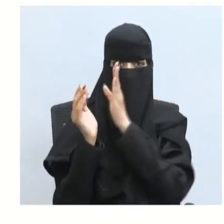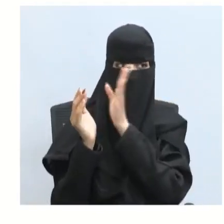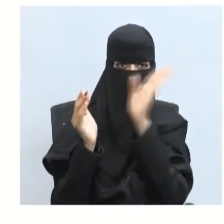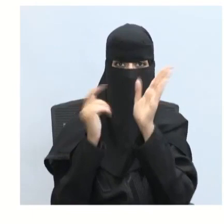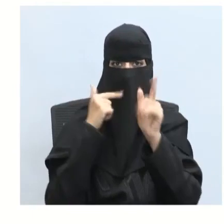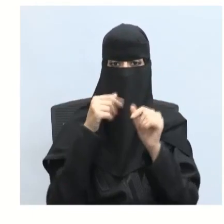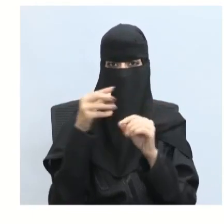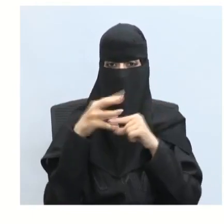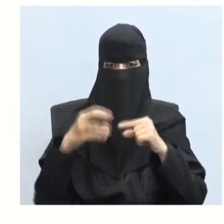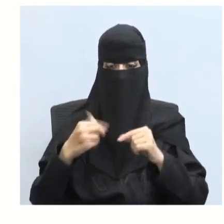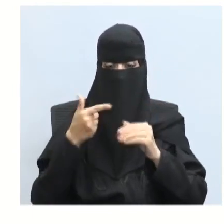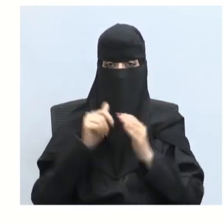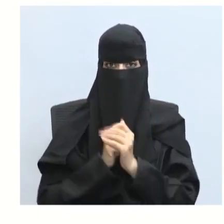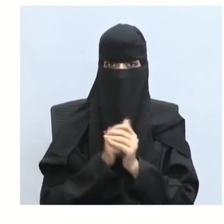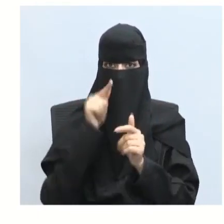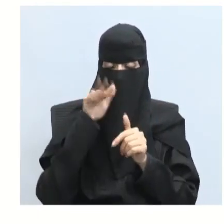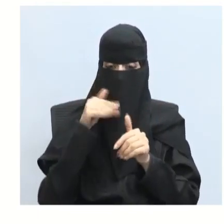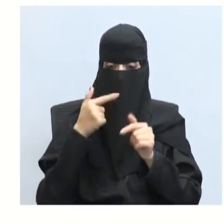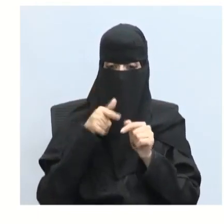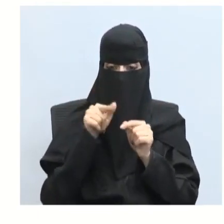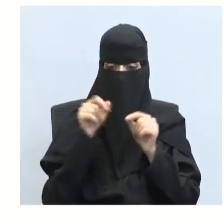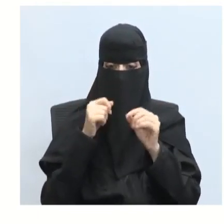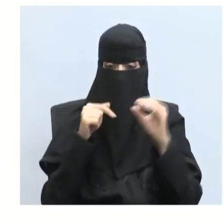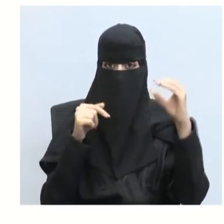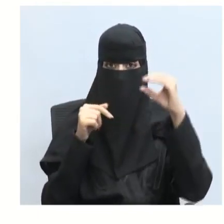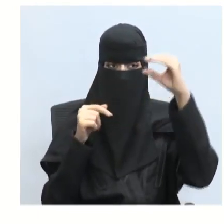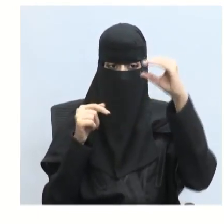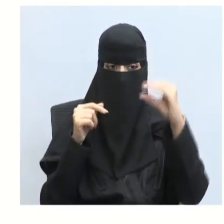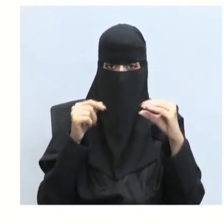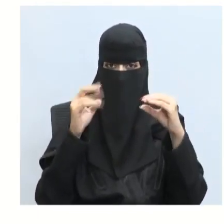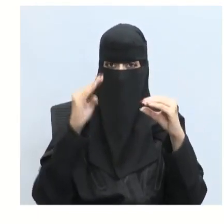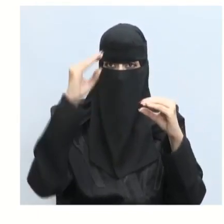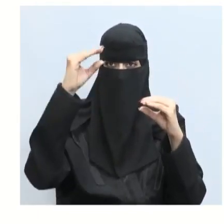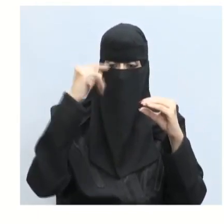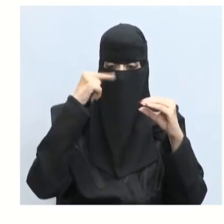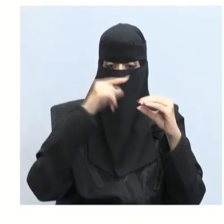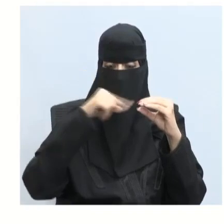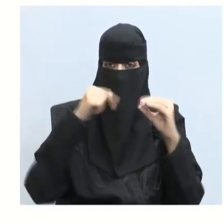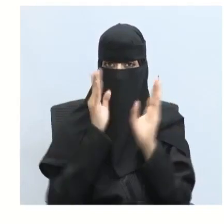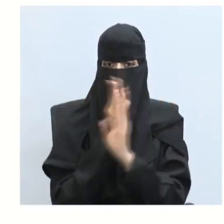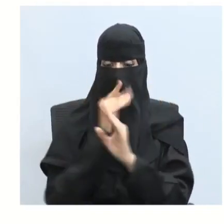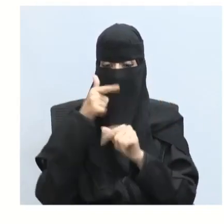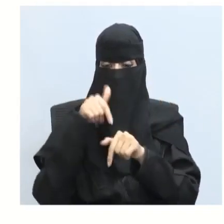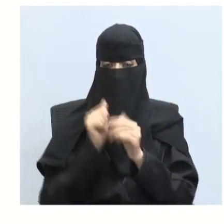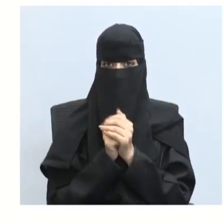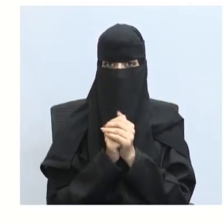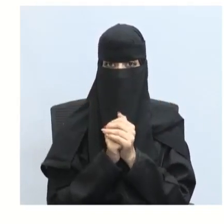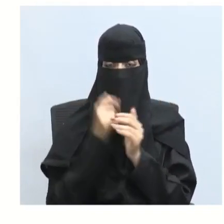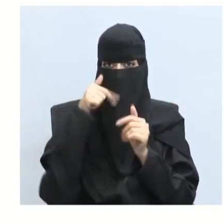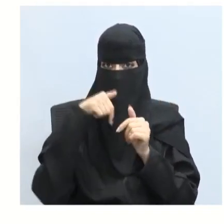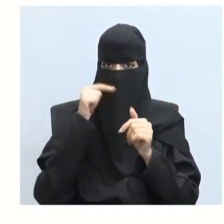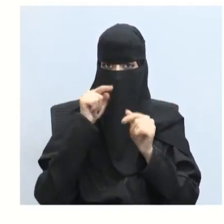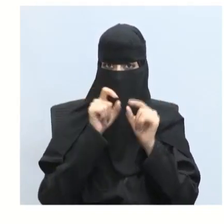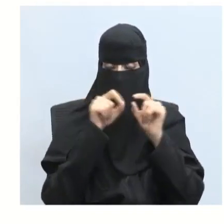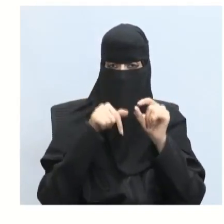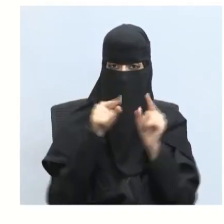الموجي سيقل بما أن الطول الموجي قل إذن سينزاح الضوء نحو ماذا؟ نحو الأزرق إذن إذا قل